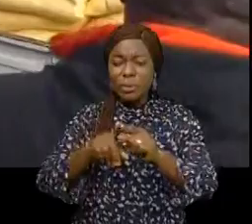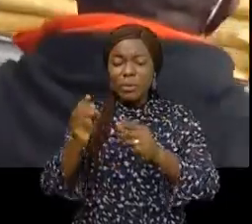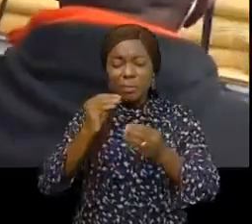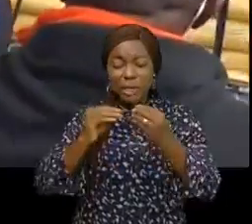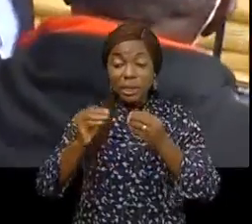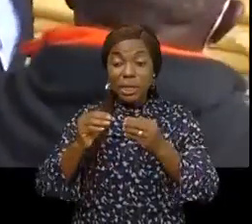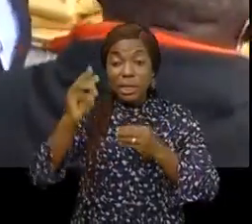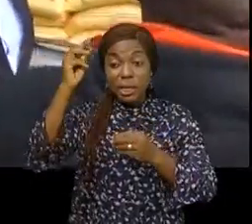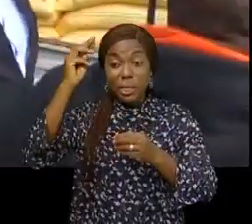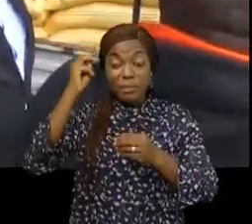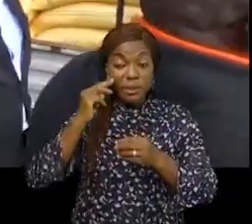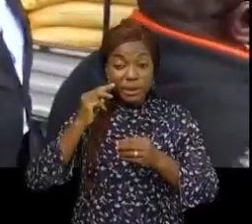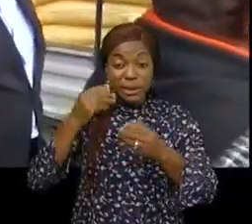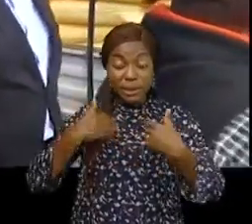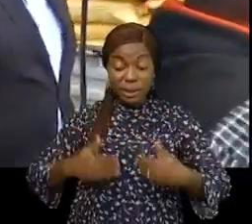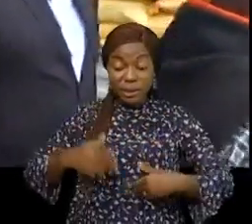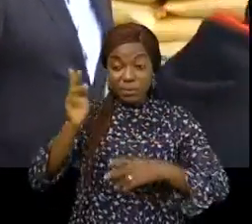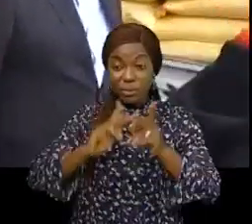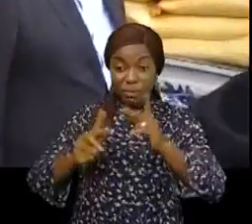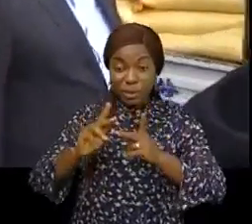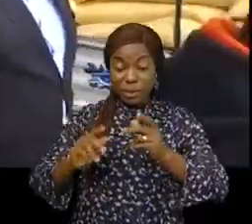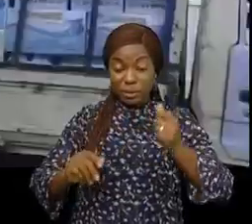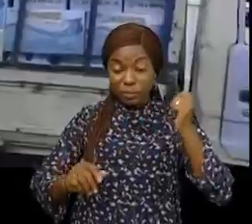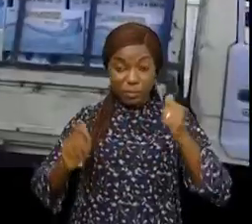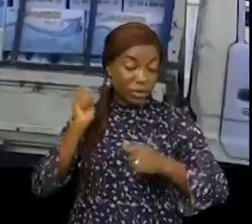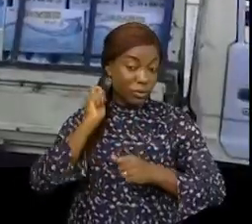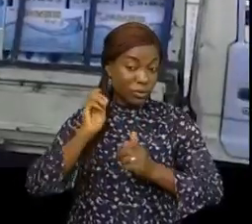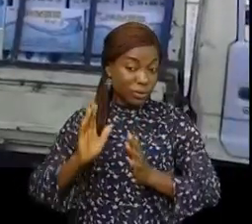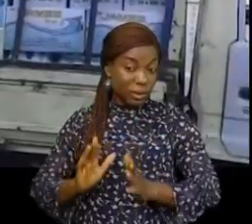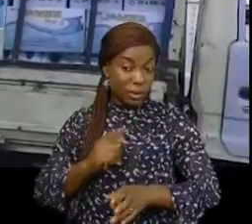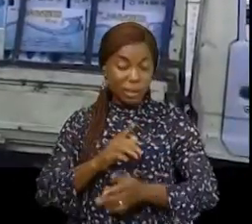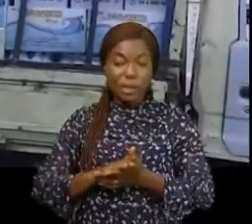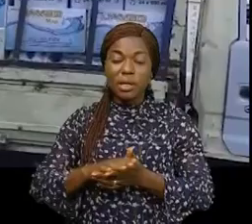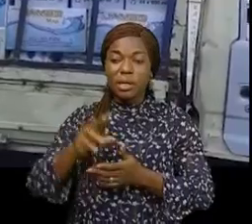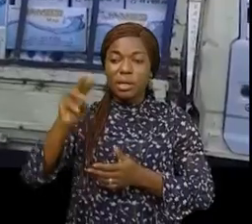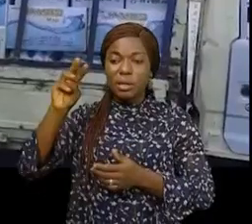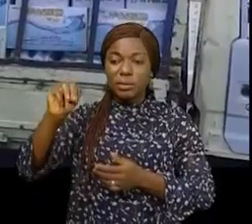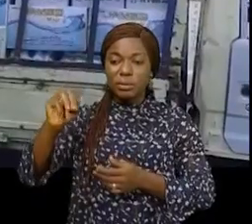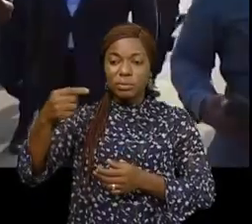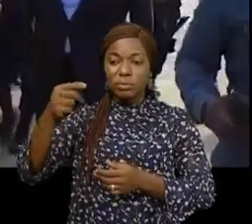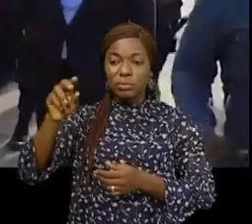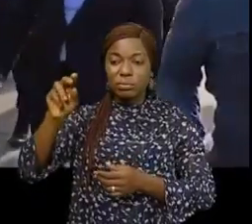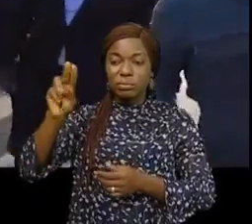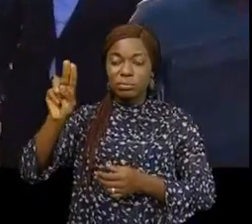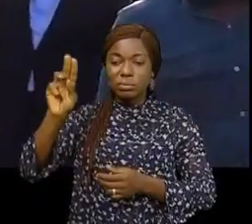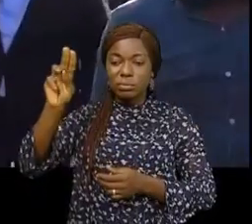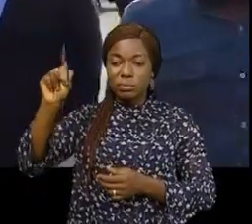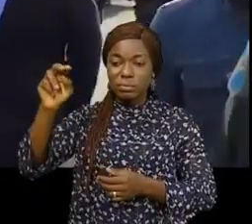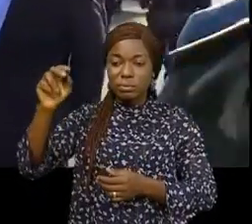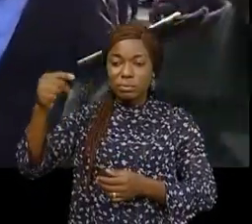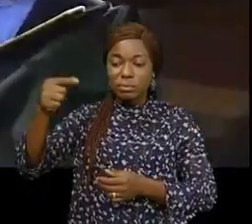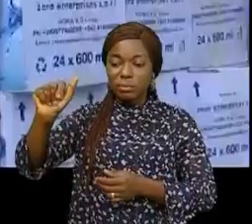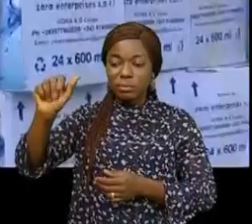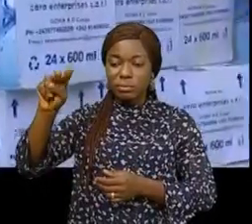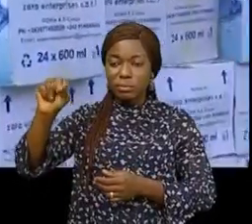publique et chef de la délégation le docteur Jean-Jacques Bungani a mis à la disposition des victimes l'assistance du gouvernement de la